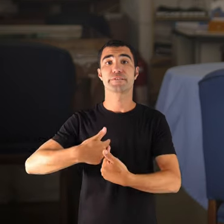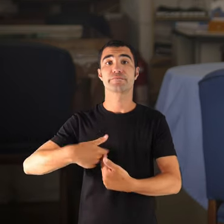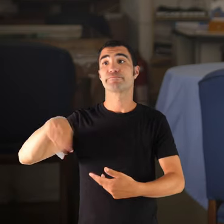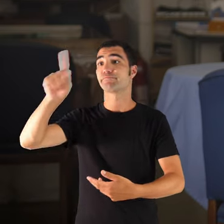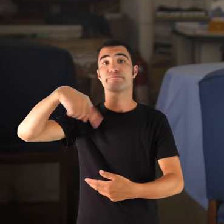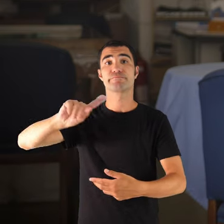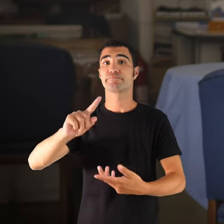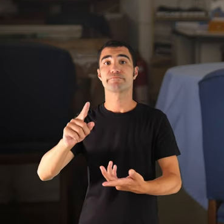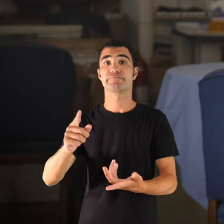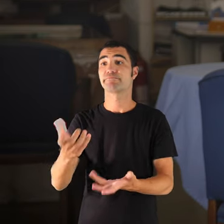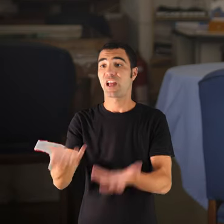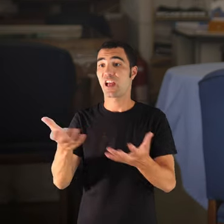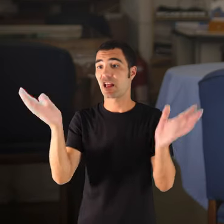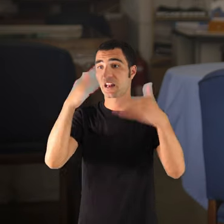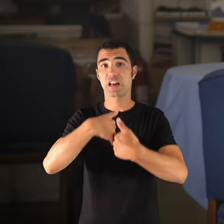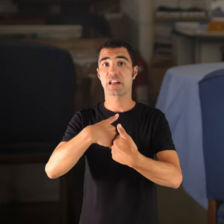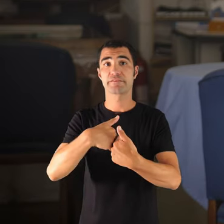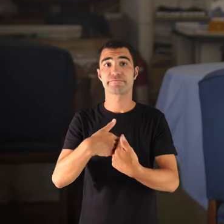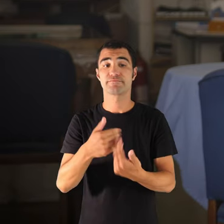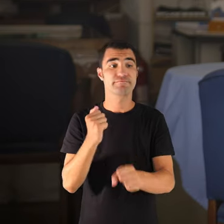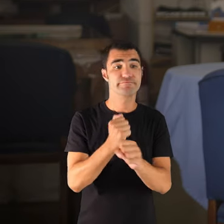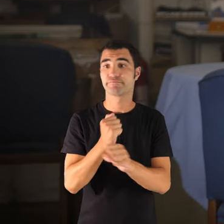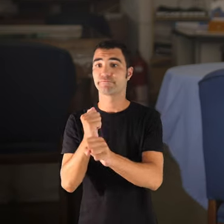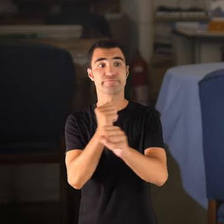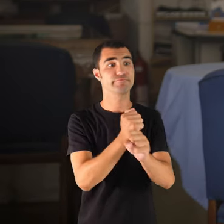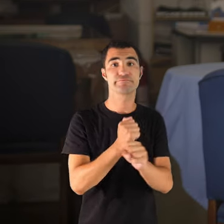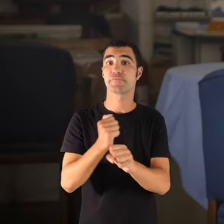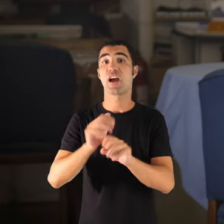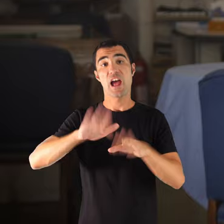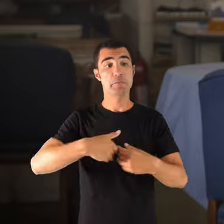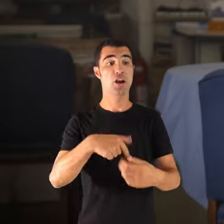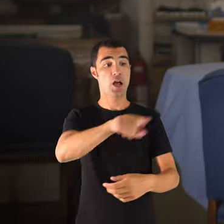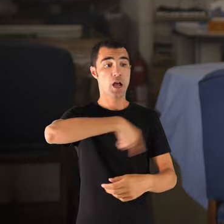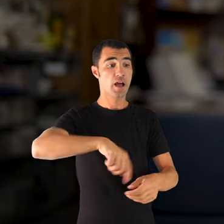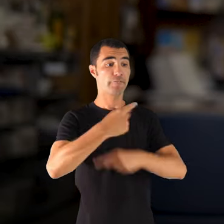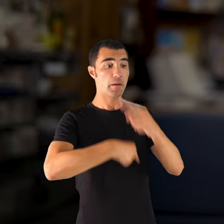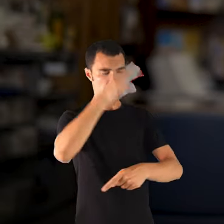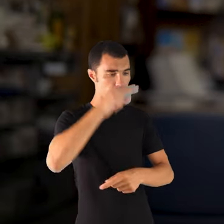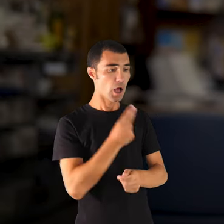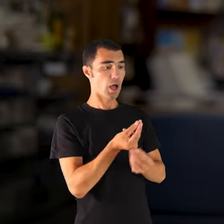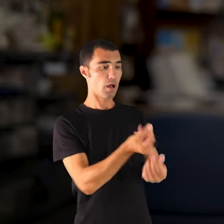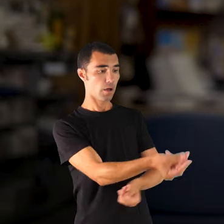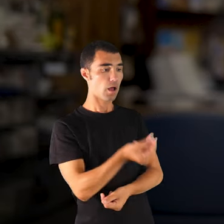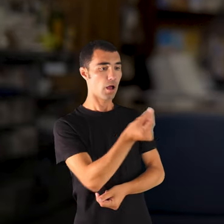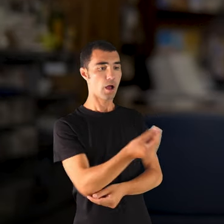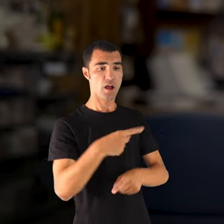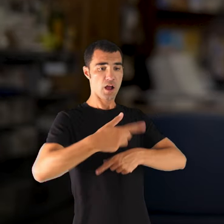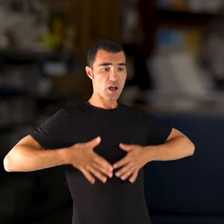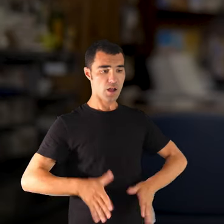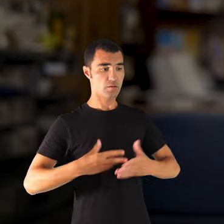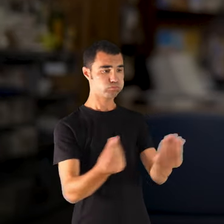devien guanyar gaire, gaire cosa, però almenys llevaven una boca de la taula, mantenir. Golondrina d'amor,